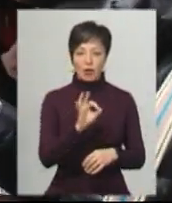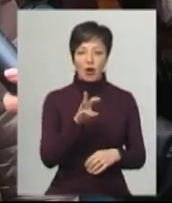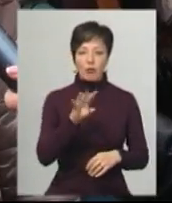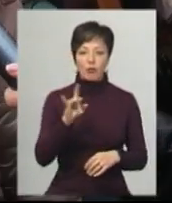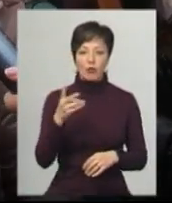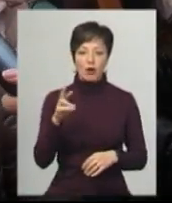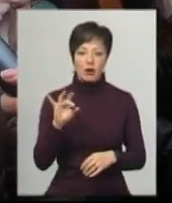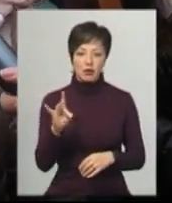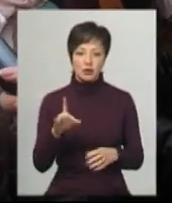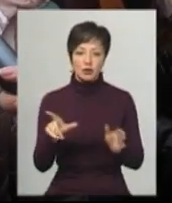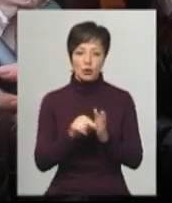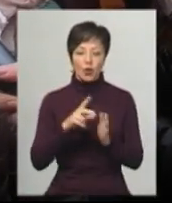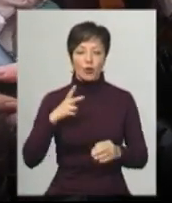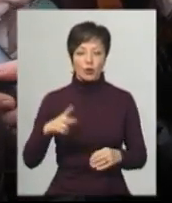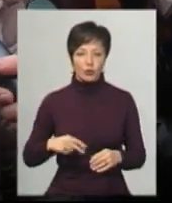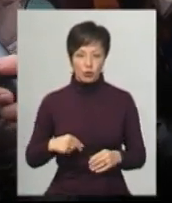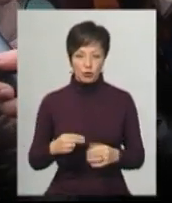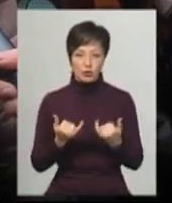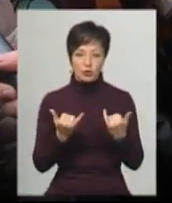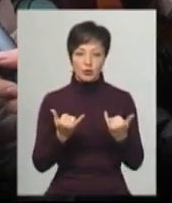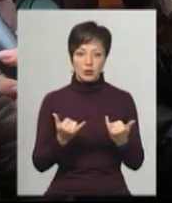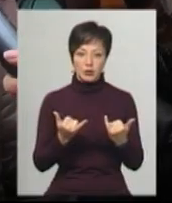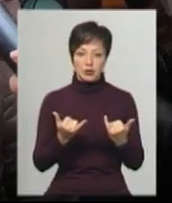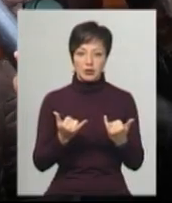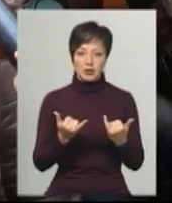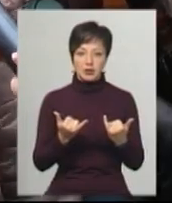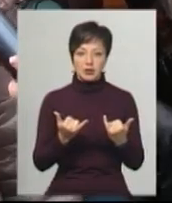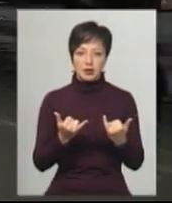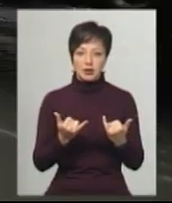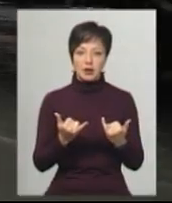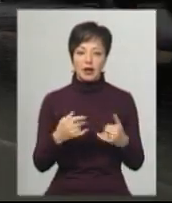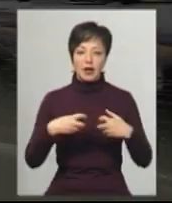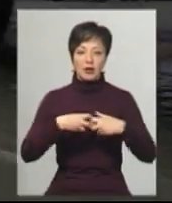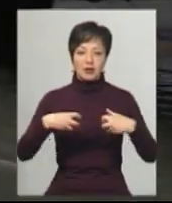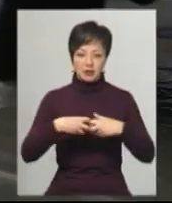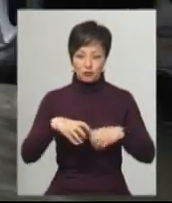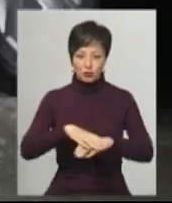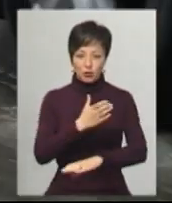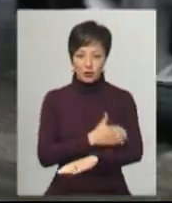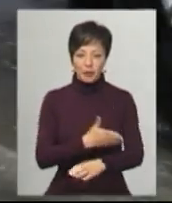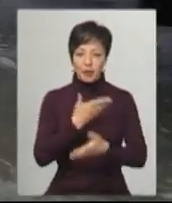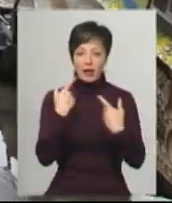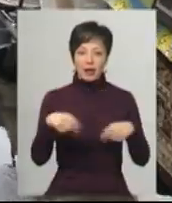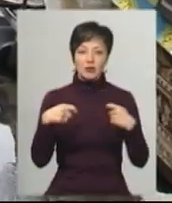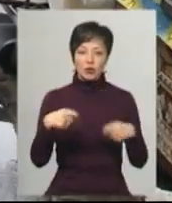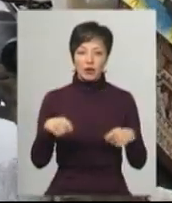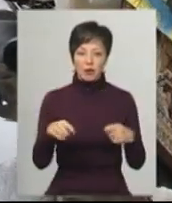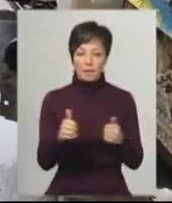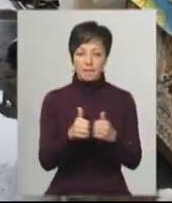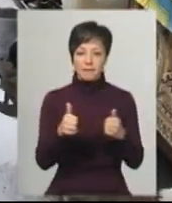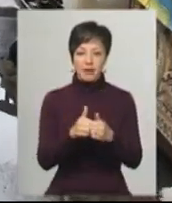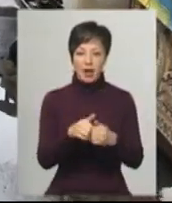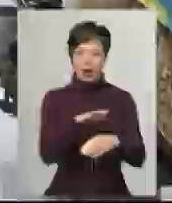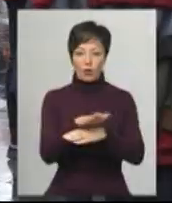донькою. Сьогодні так винужена міра, то ми мусили піти за умовими чоботами. Відсутність торгівлі та калюжі біля торгових